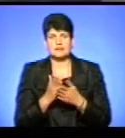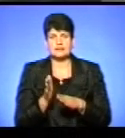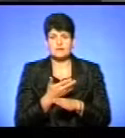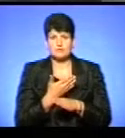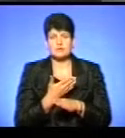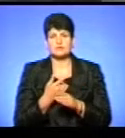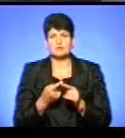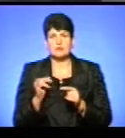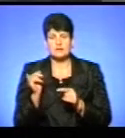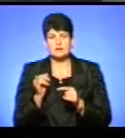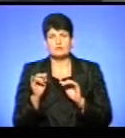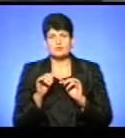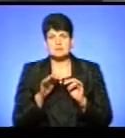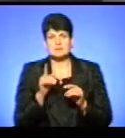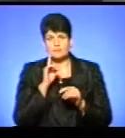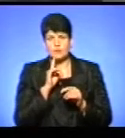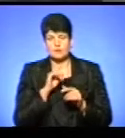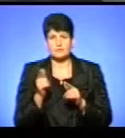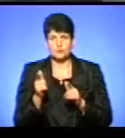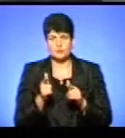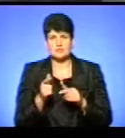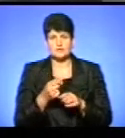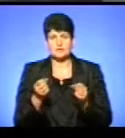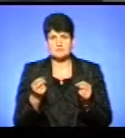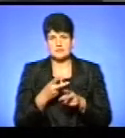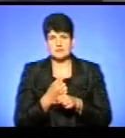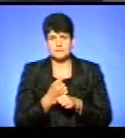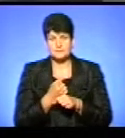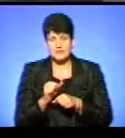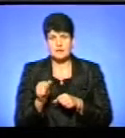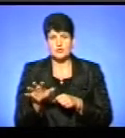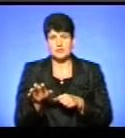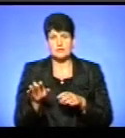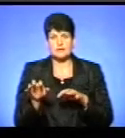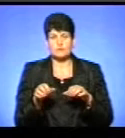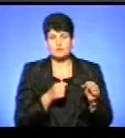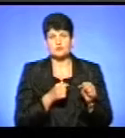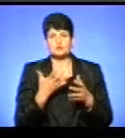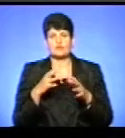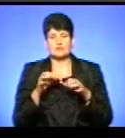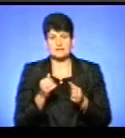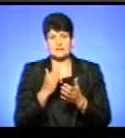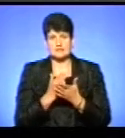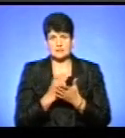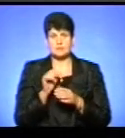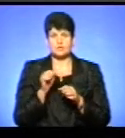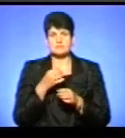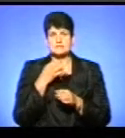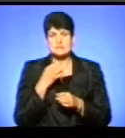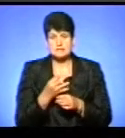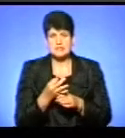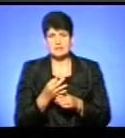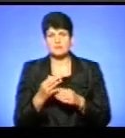ось в процесі, поки ми готуємося до примусового демонтажу, навіть якщо власник не встановлений, він йому може сказати або сусід,